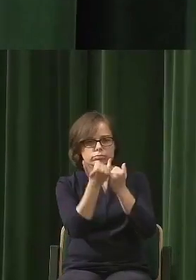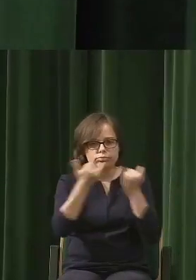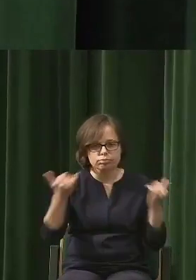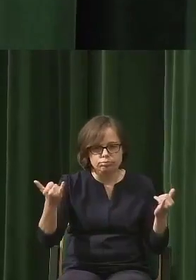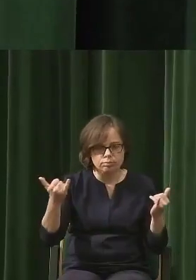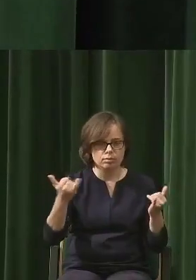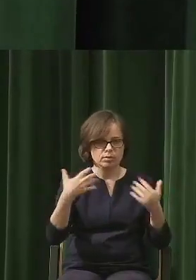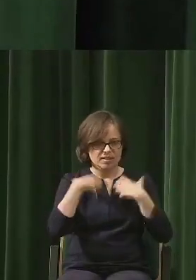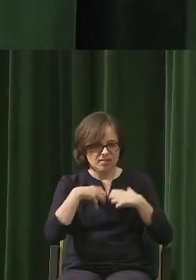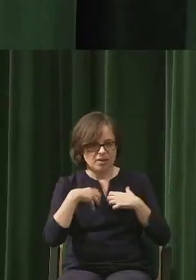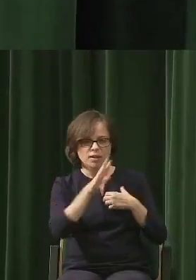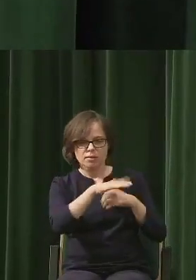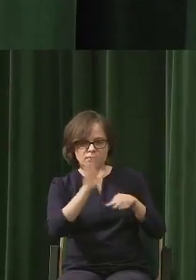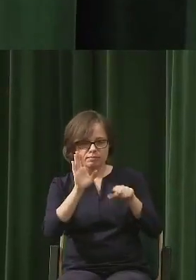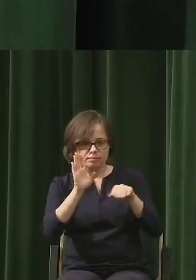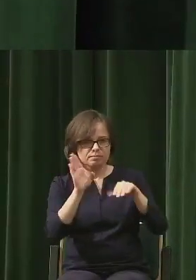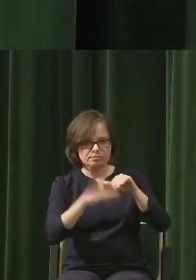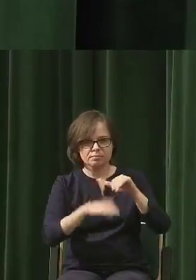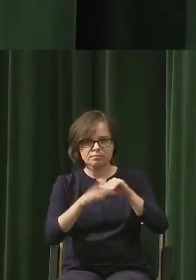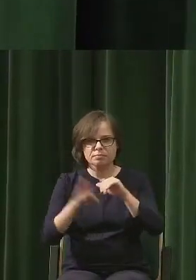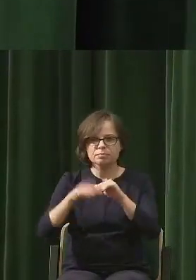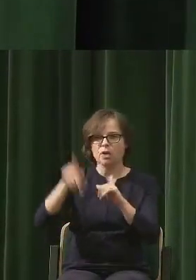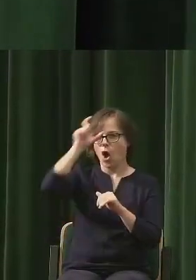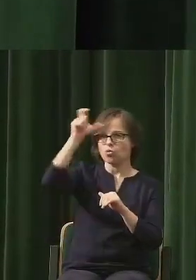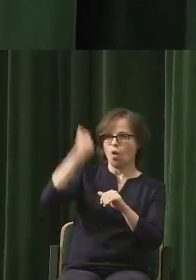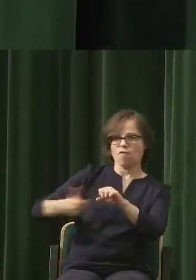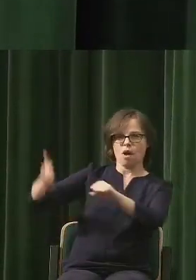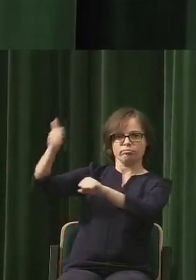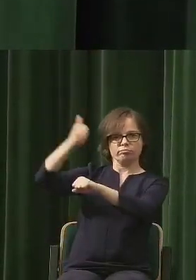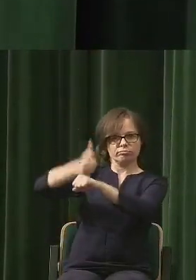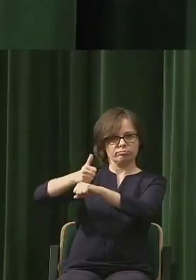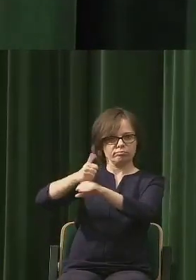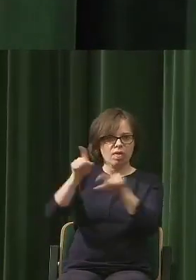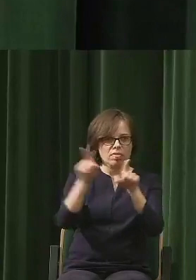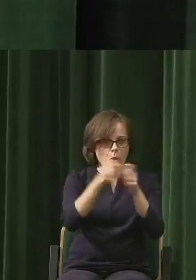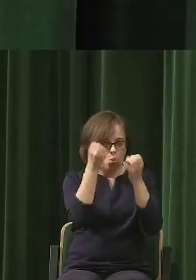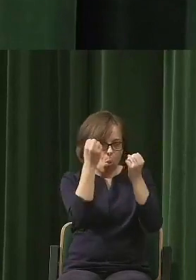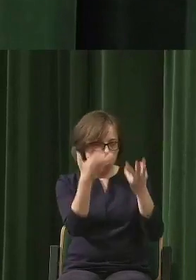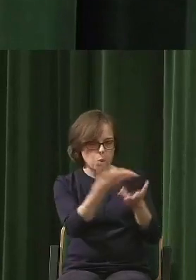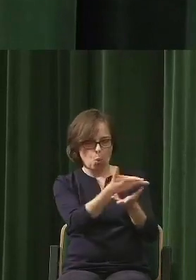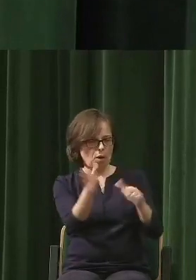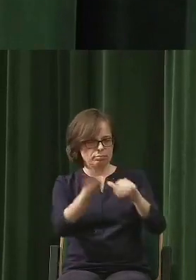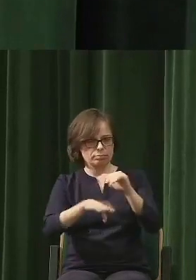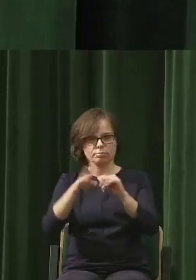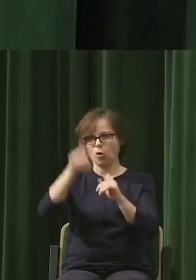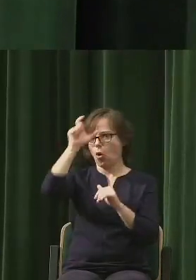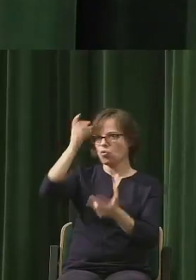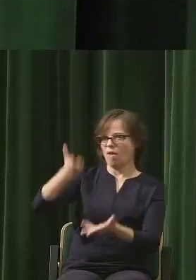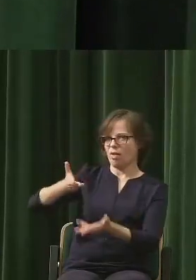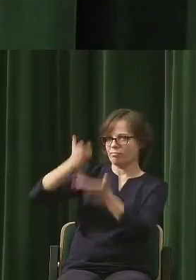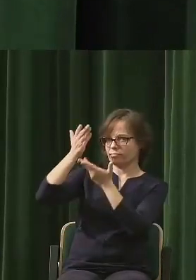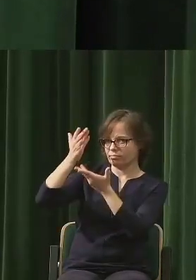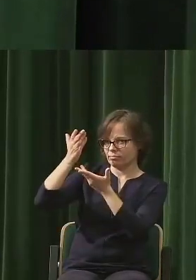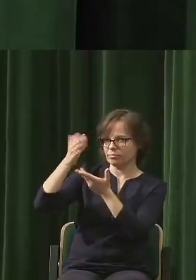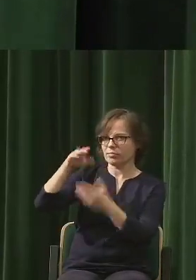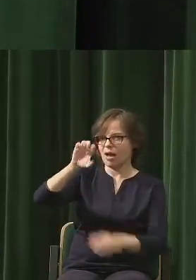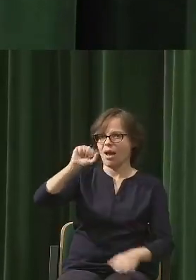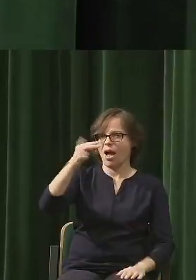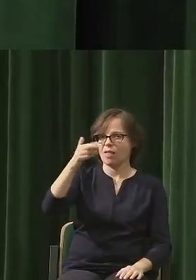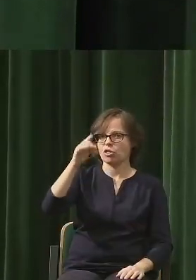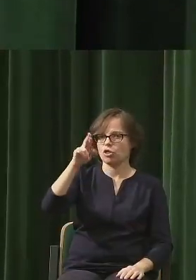autoewolucji kulturowej. No i czy to zderzenie antropocentryzmu z faktem